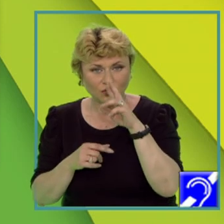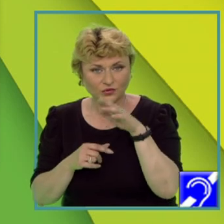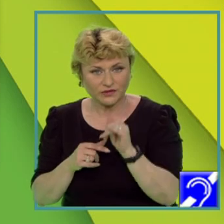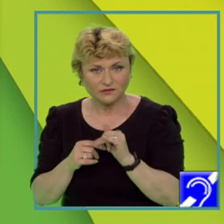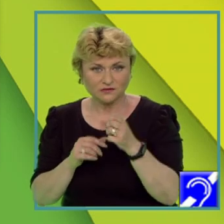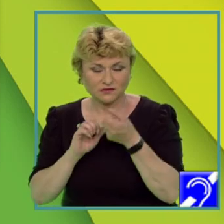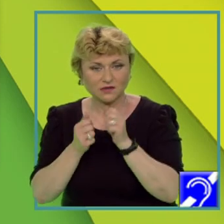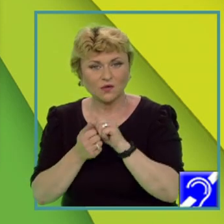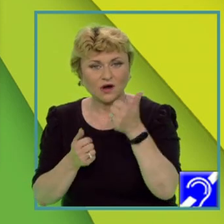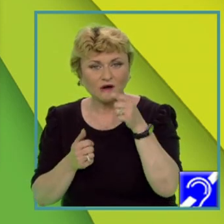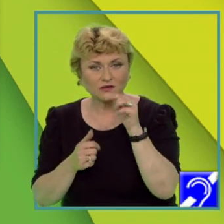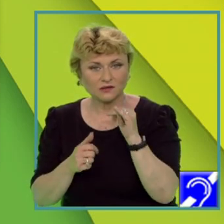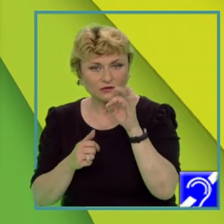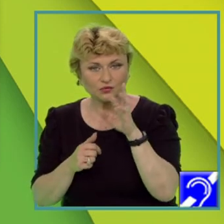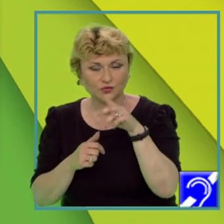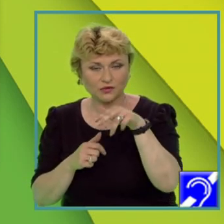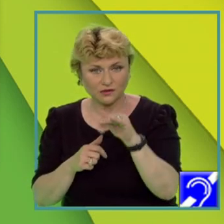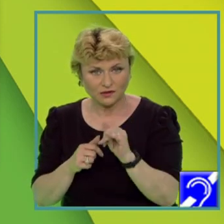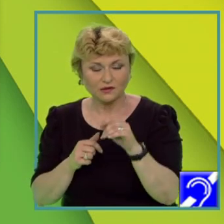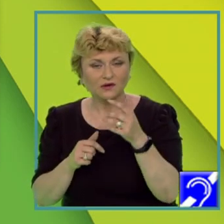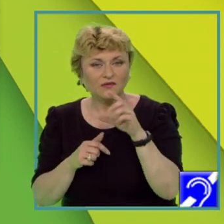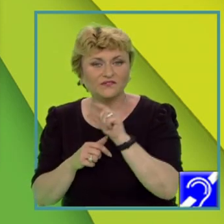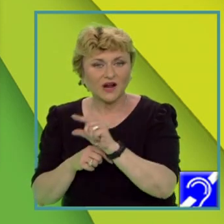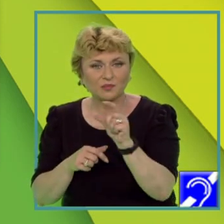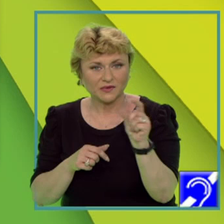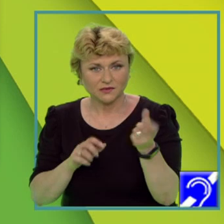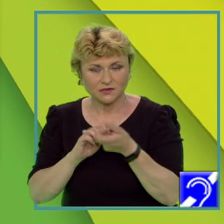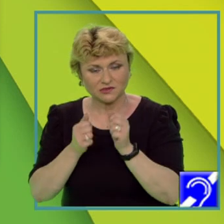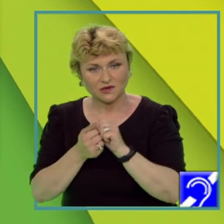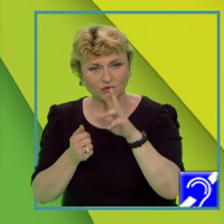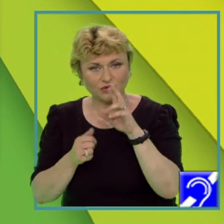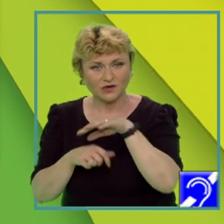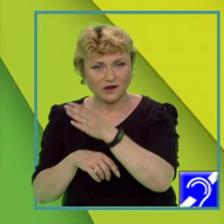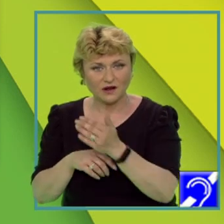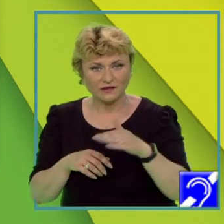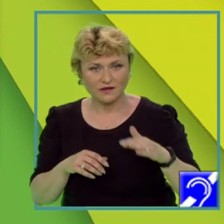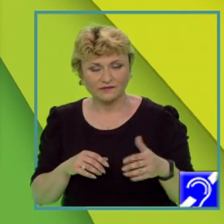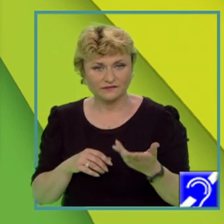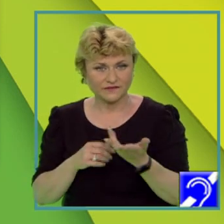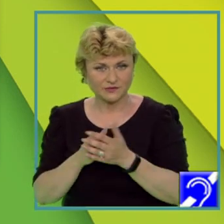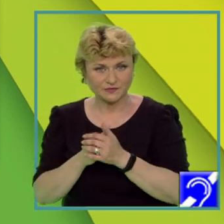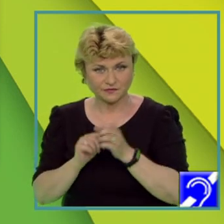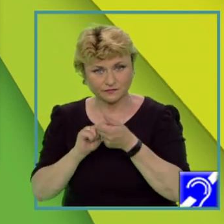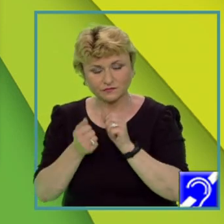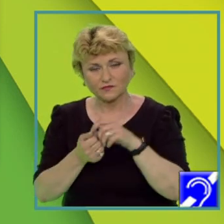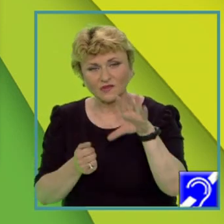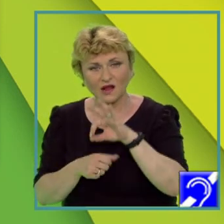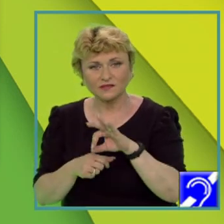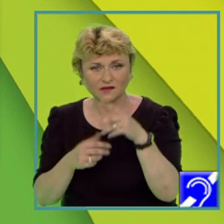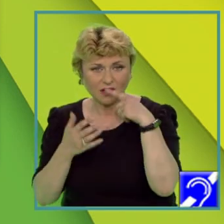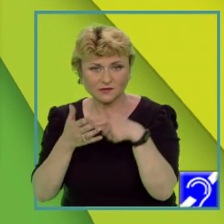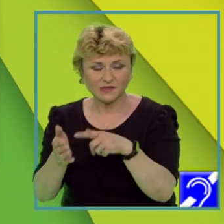roci, altitudini, grade fragmentare, treptă de relief, tipuri de relief, orientarea culmilor sau alte aspecte ale